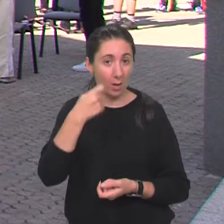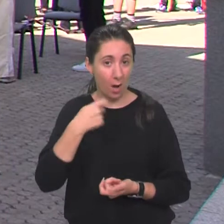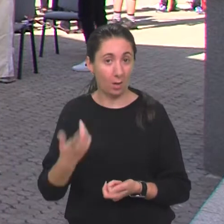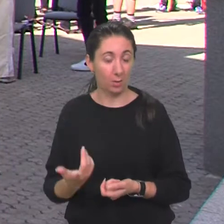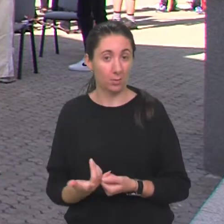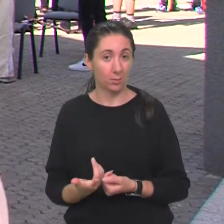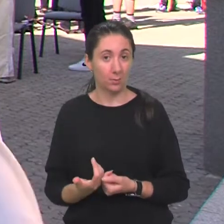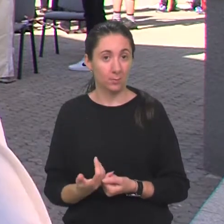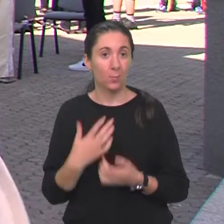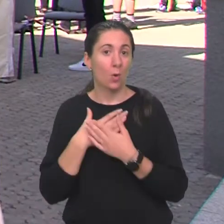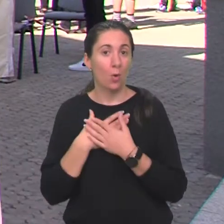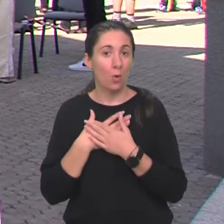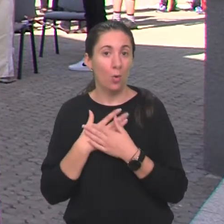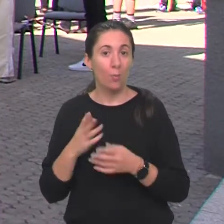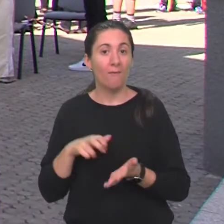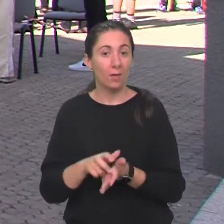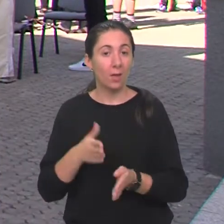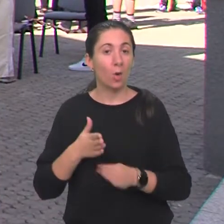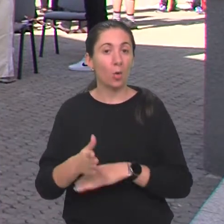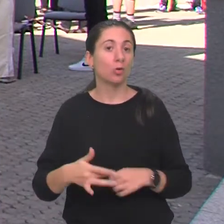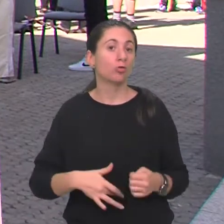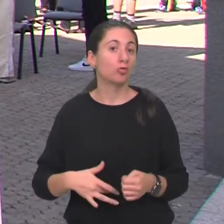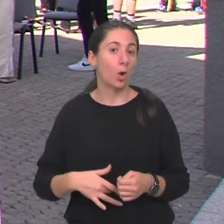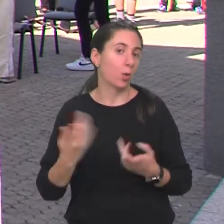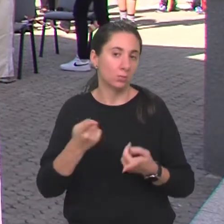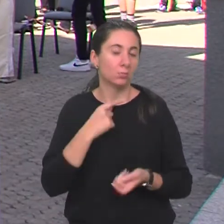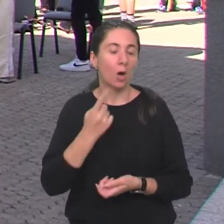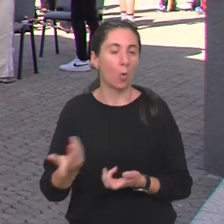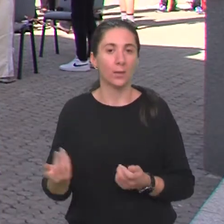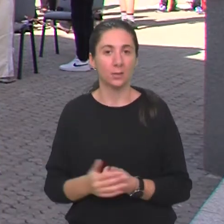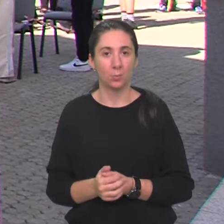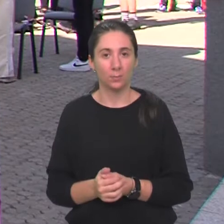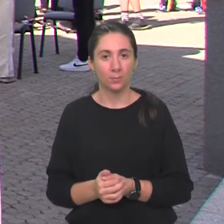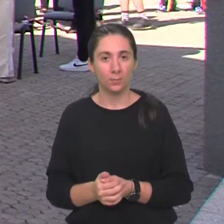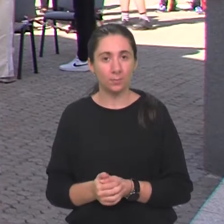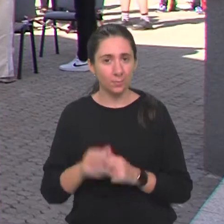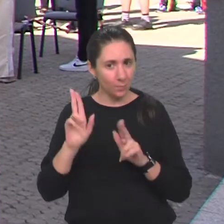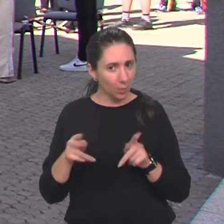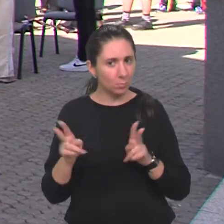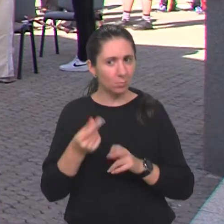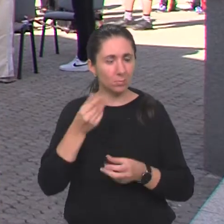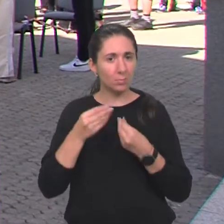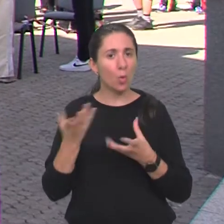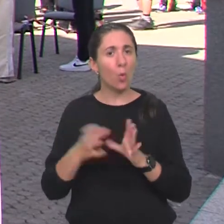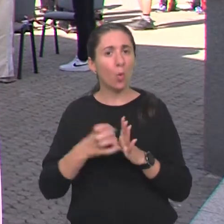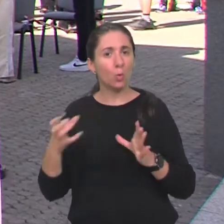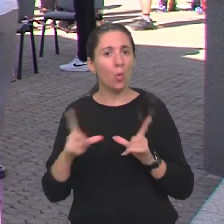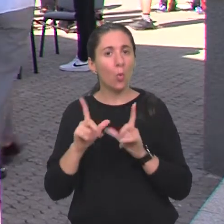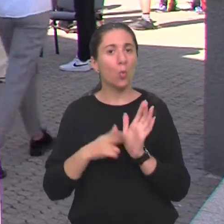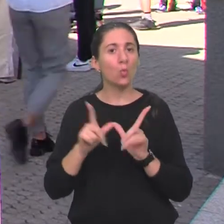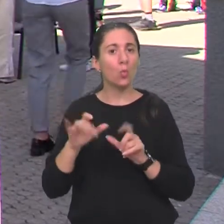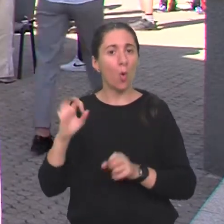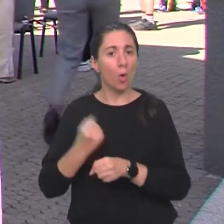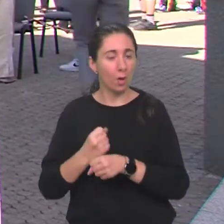ljubav ide kroz želudac, recimo tako. Evo, može li nam samo reći koliko dugo UNUO